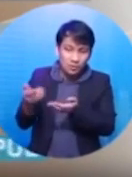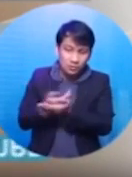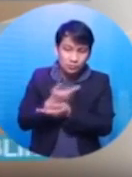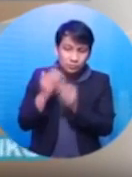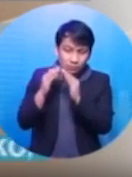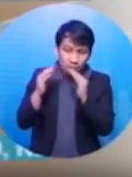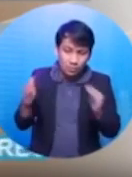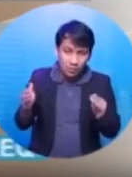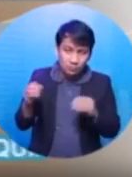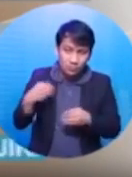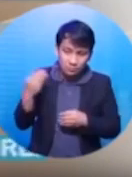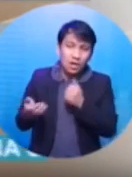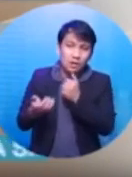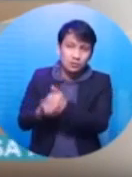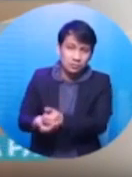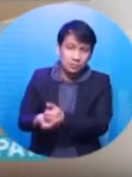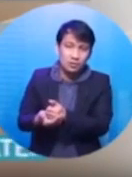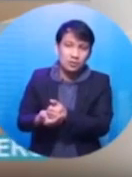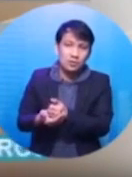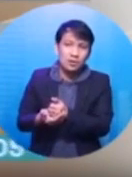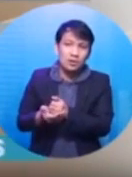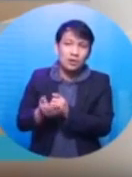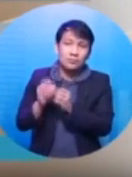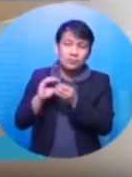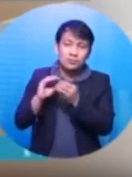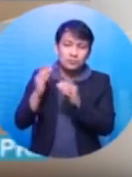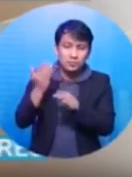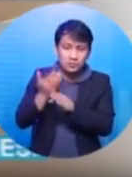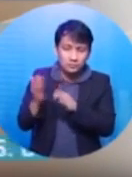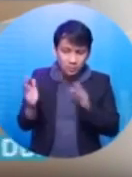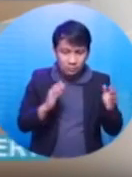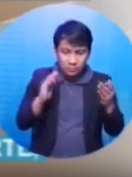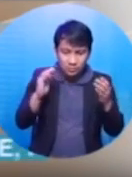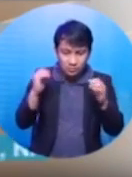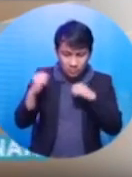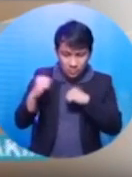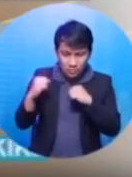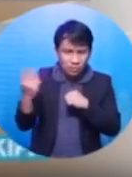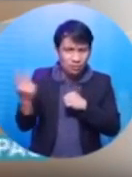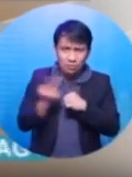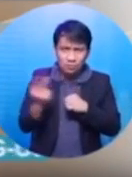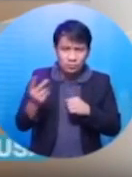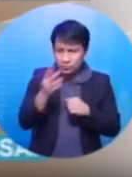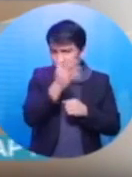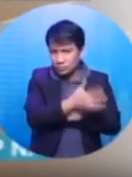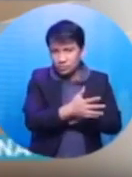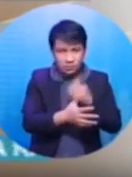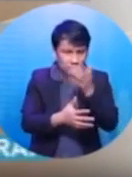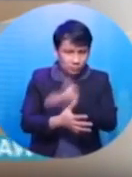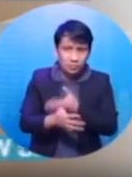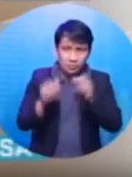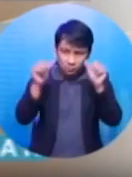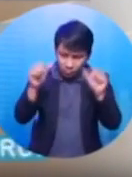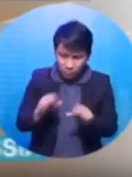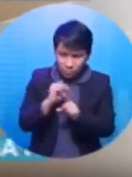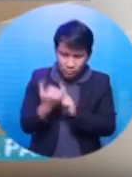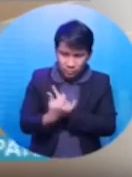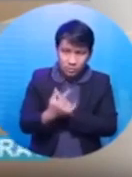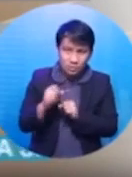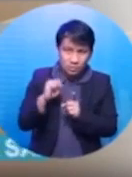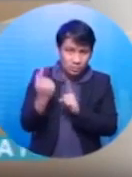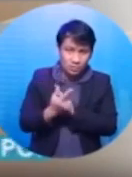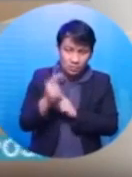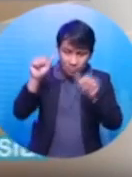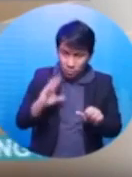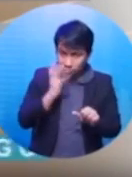tinitirahan, ibibigay ko para magkaroon na ng maayos na pagsasama kayo. And then wala nang pakialamanan, walang post sa mga social media, wala